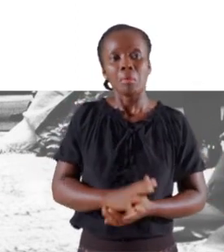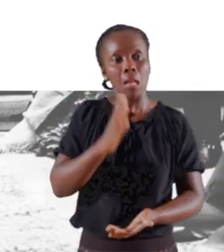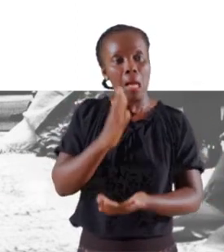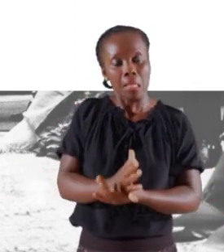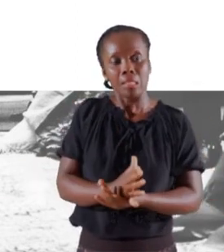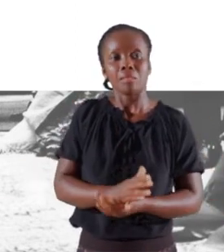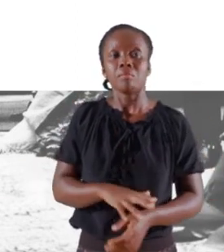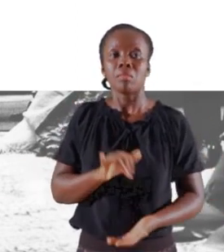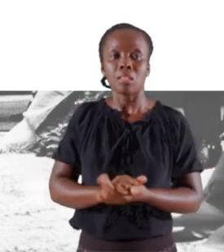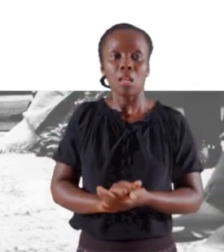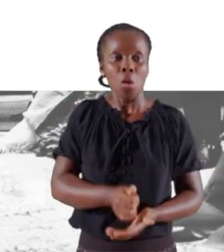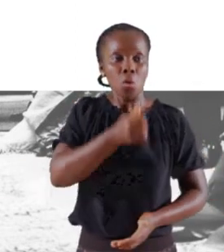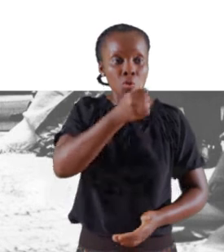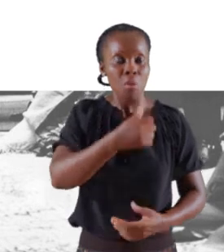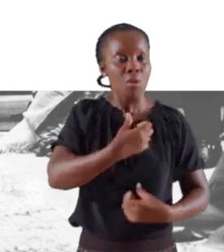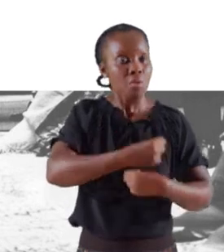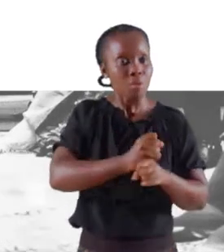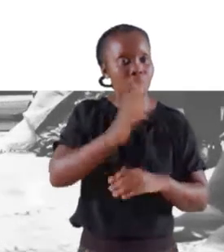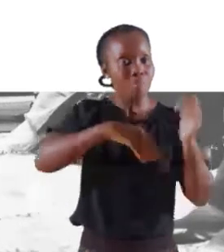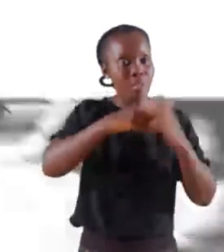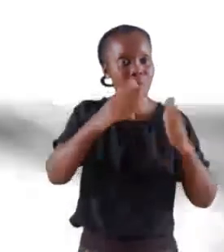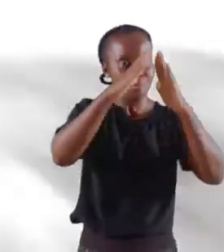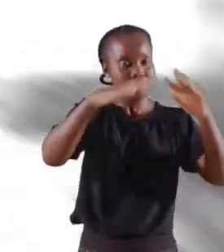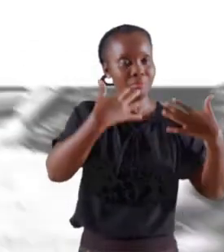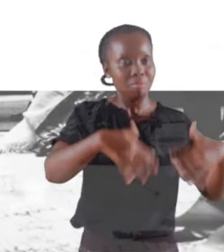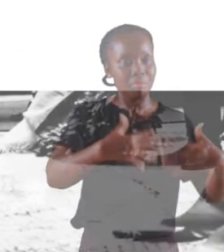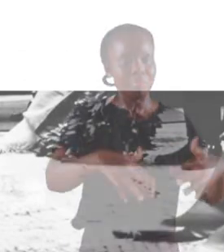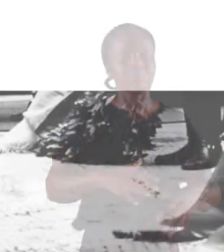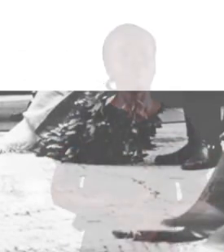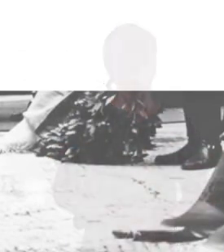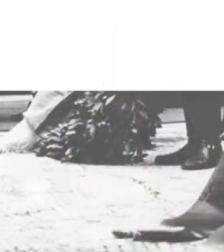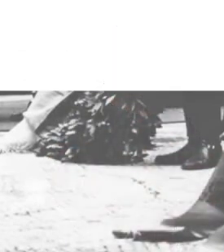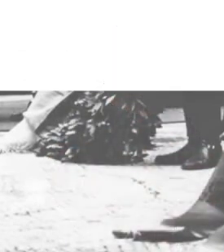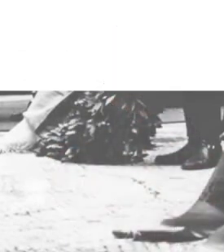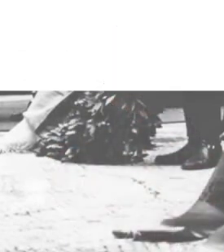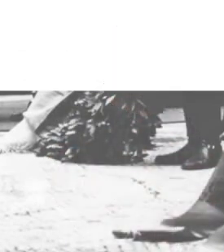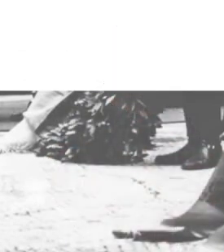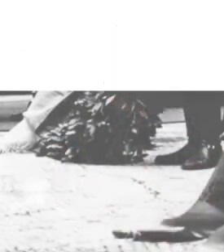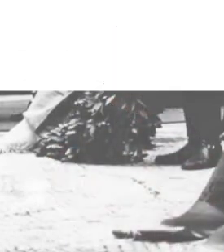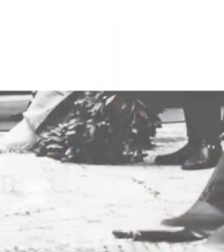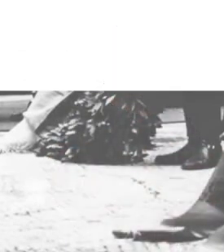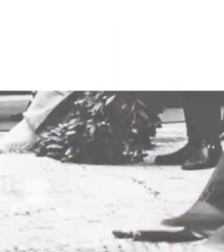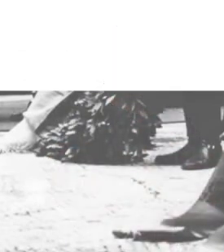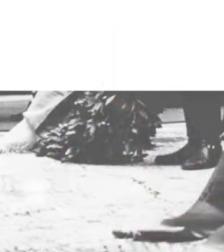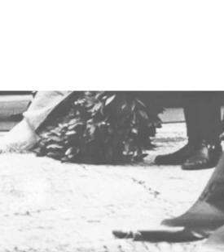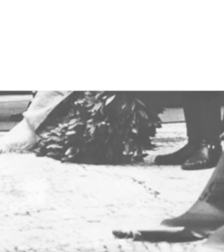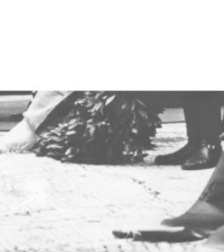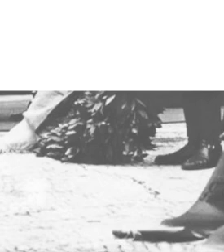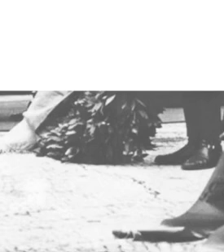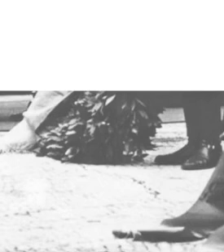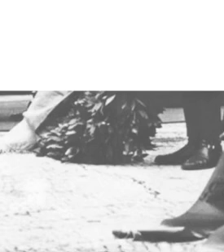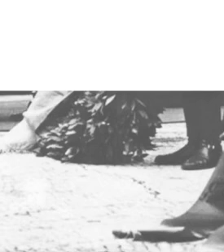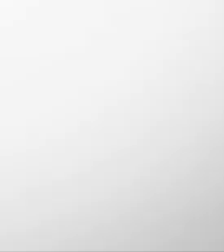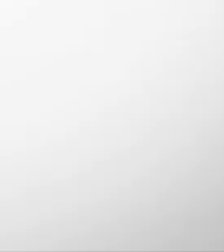même plus loin. Il va reconstruire ses usines. Chers élèves, c'est fini pour aujourd'hui. Rendez-vous pour la